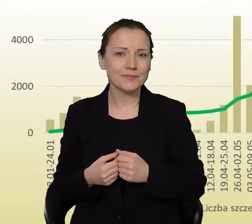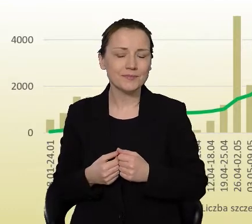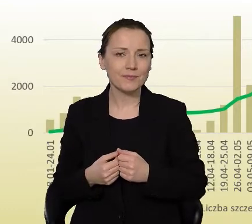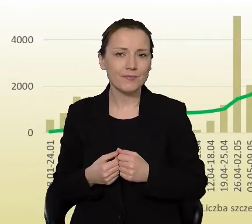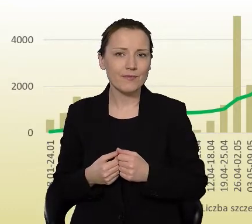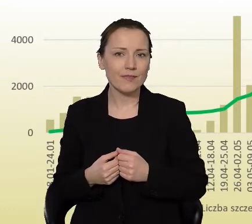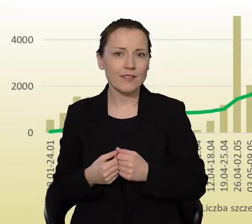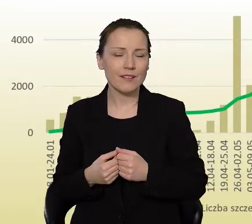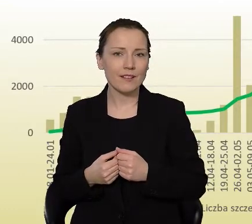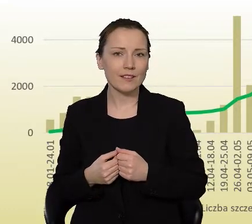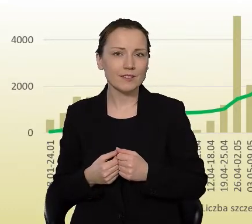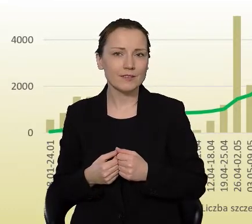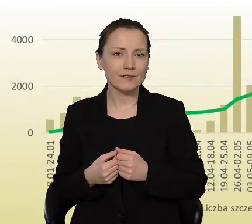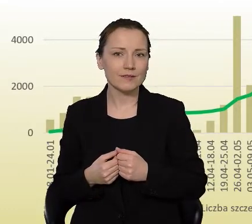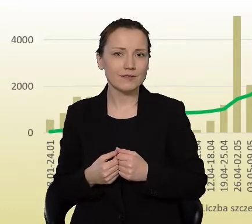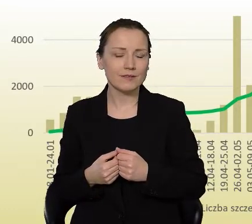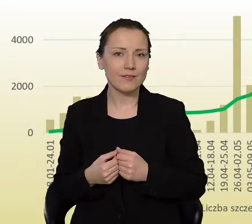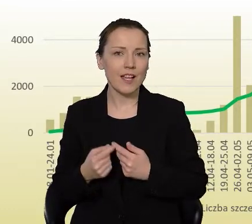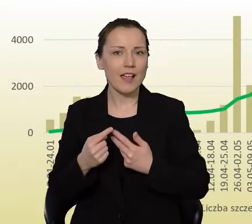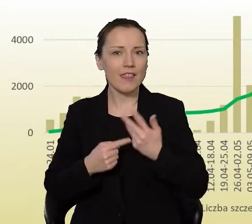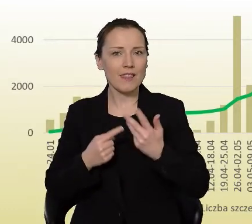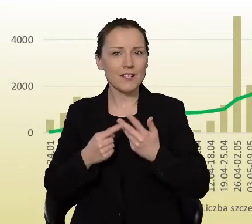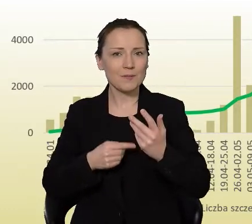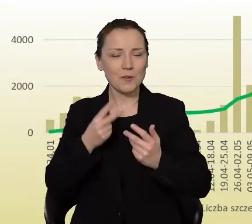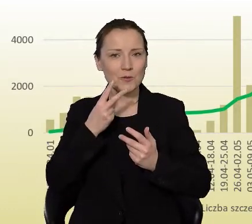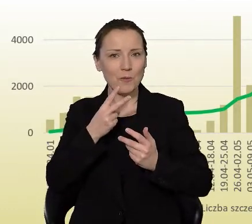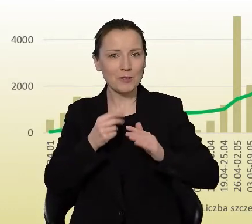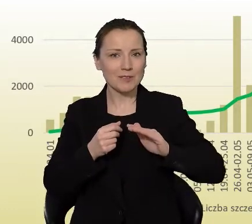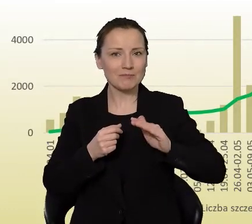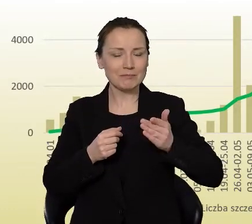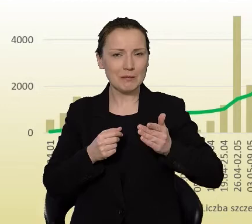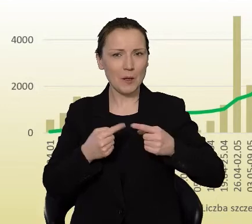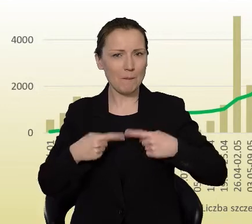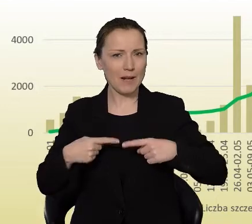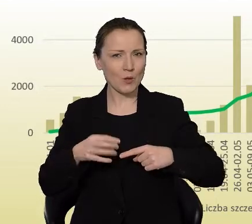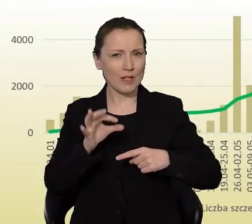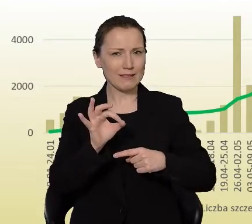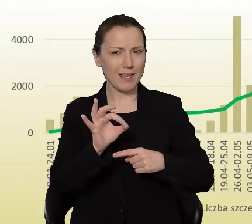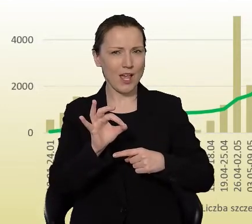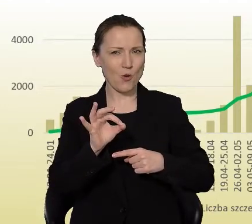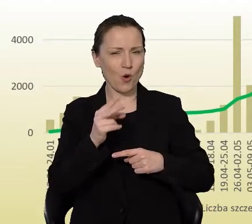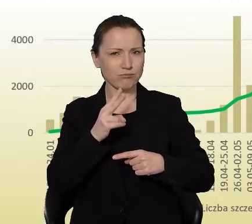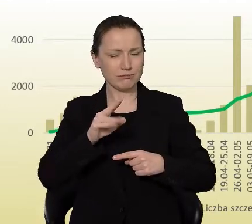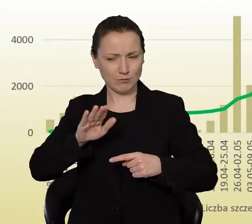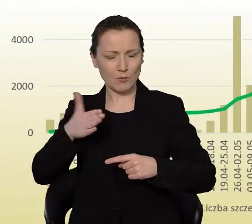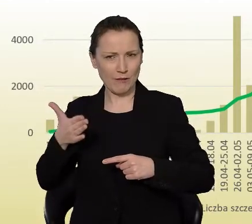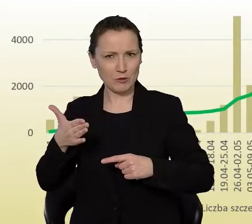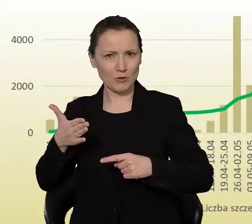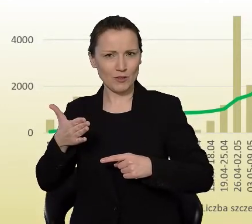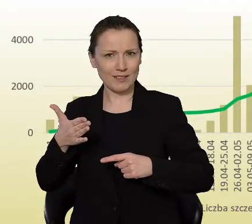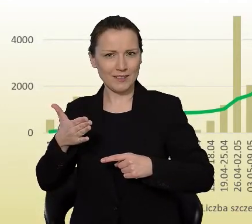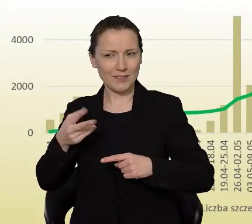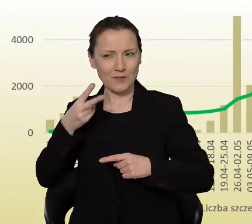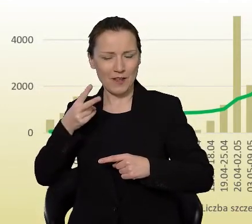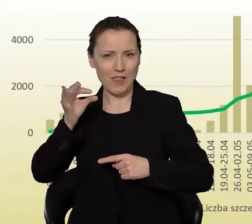Skala zarówno, wydaje się, że w tej lewej skali zabrakło jednego zera, ale po prawej stronie jest skala